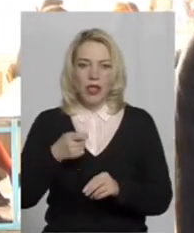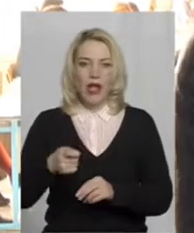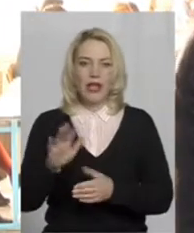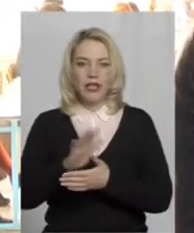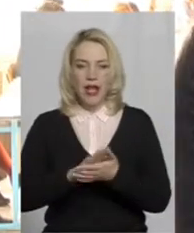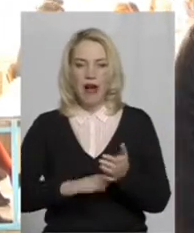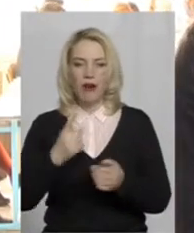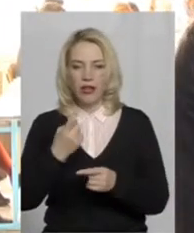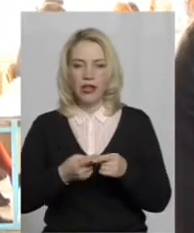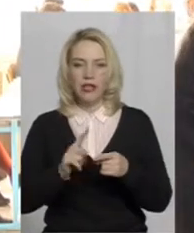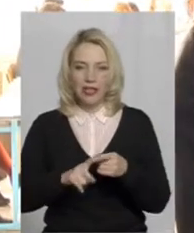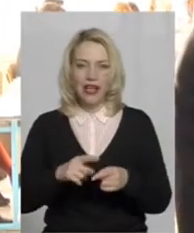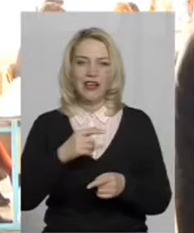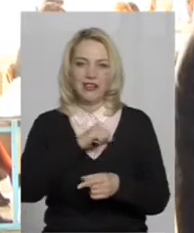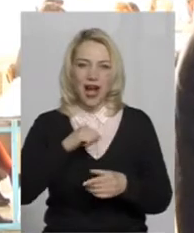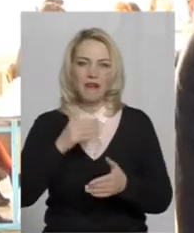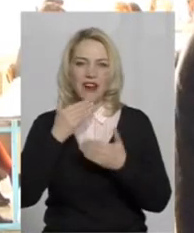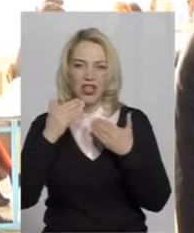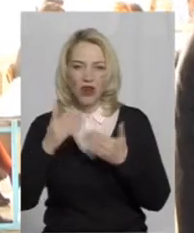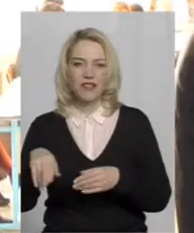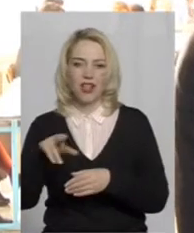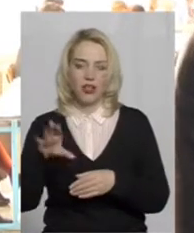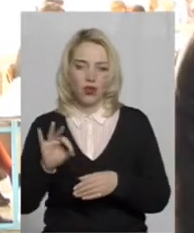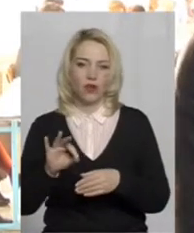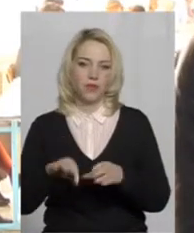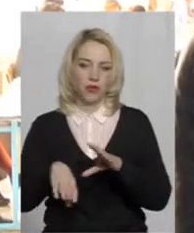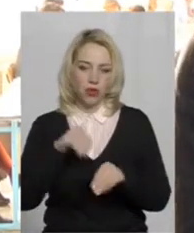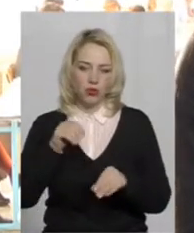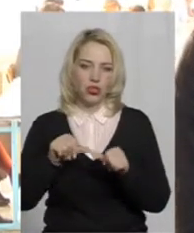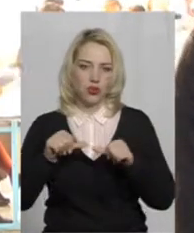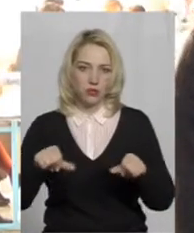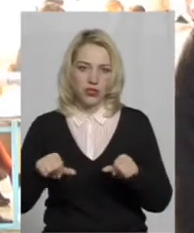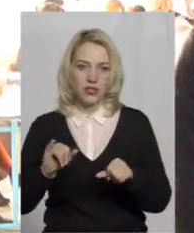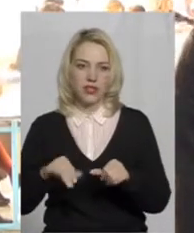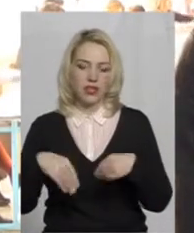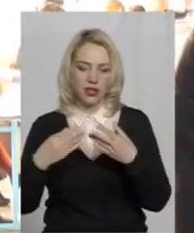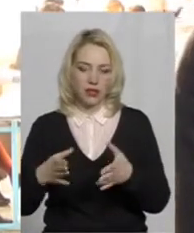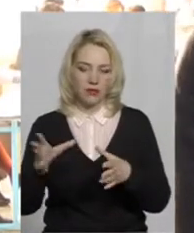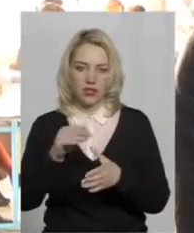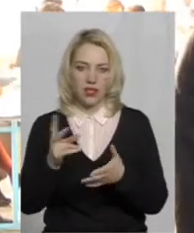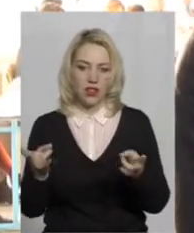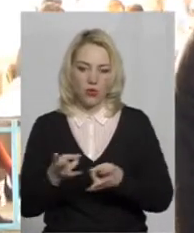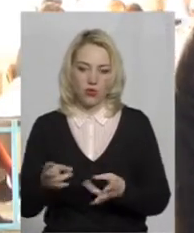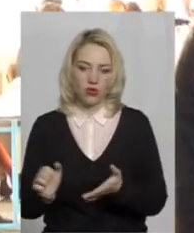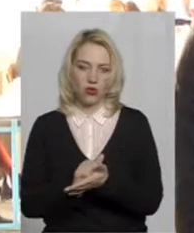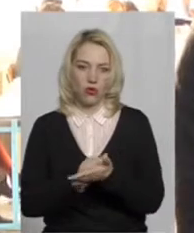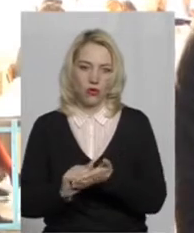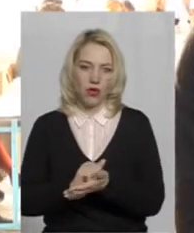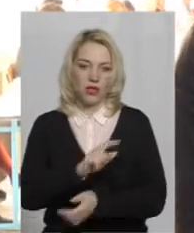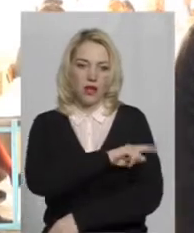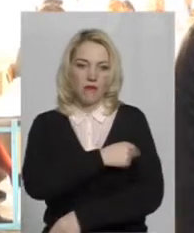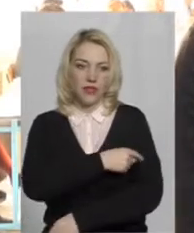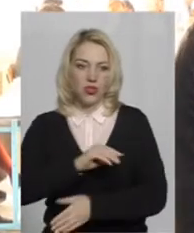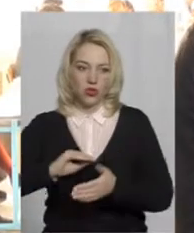Один з них сам звернувся до дільничної виборчої комісії, він предоставив всі необхідні документи, тобто медичну